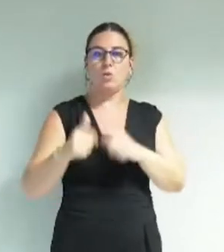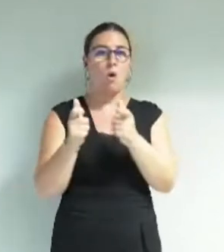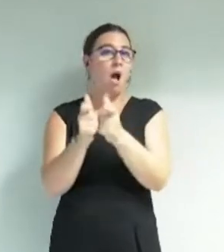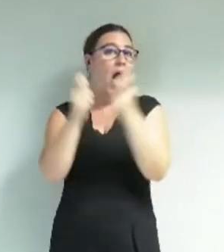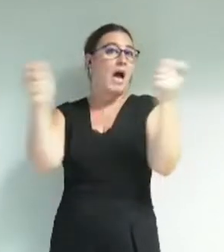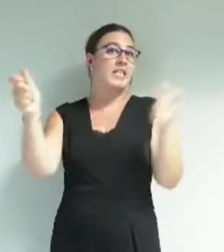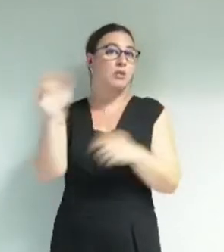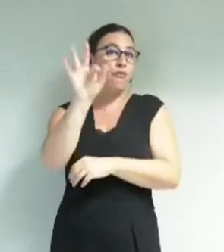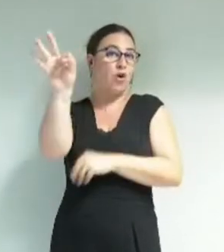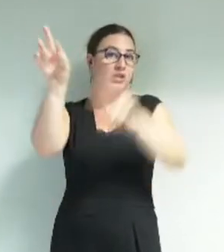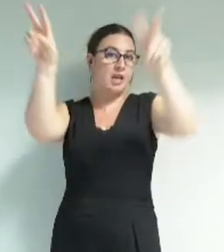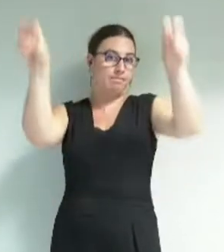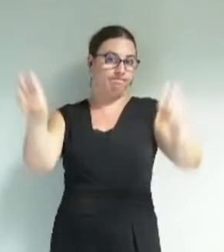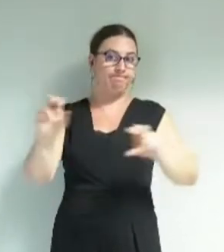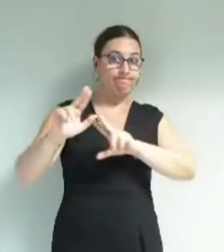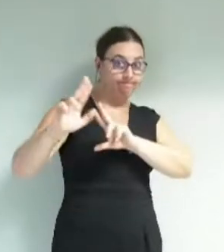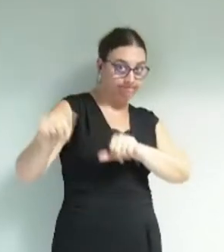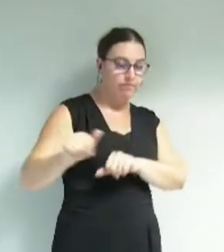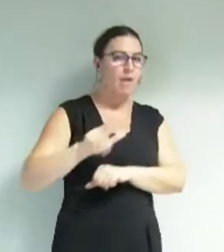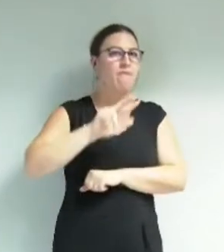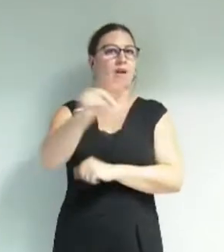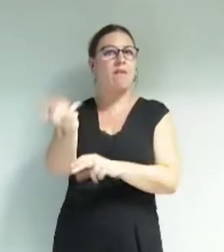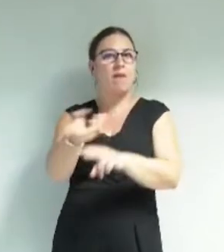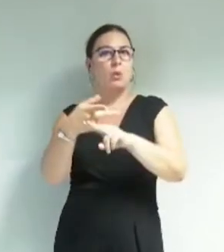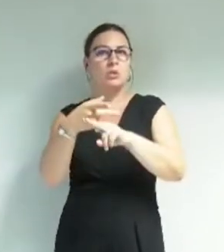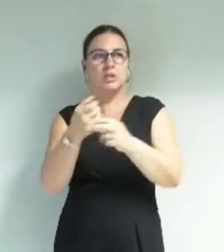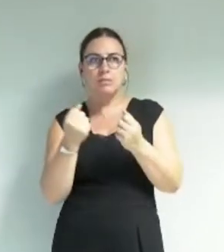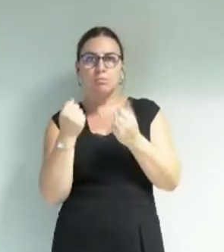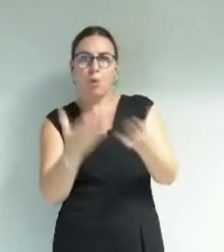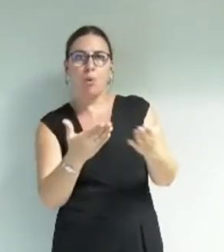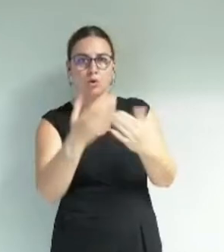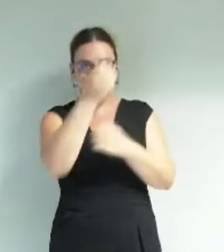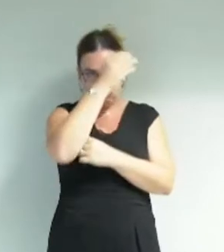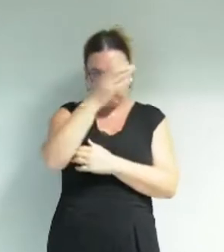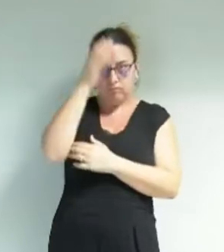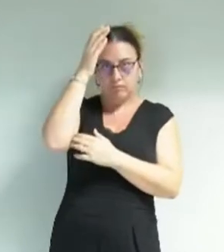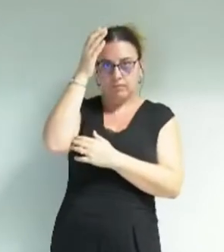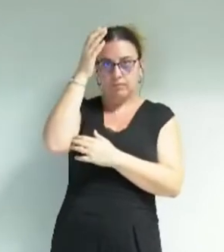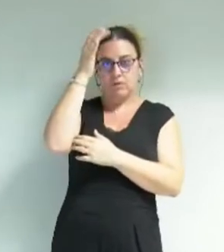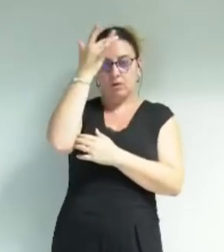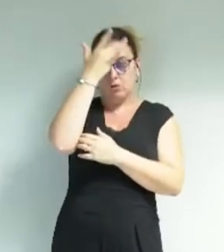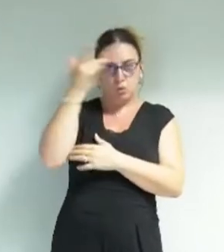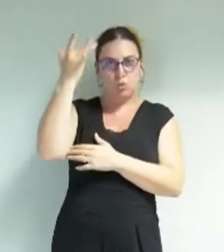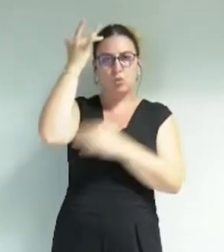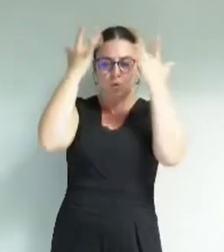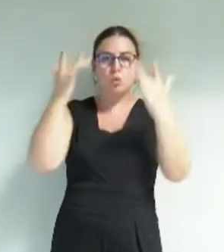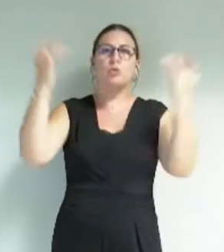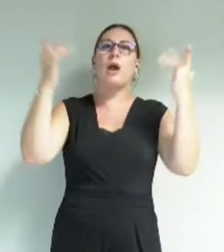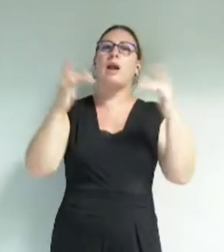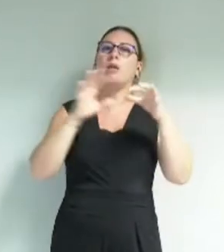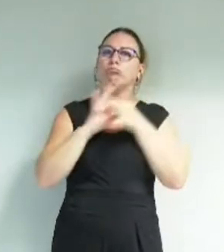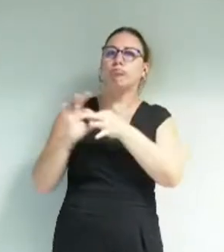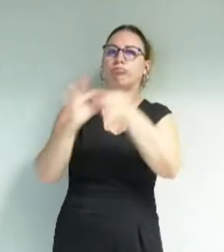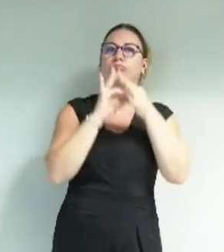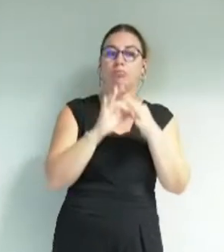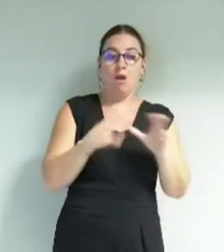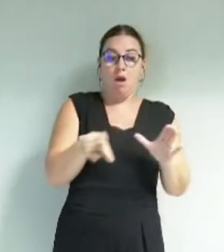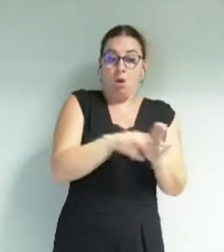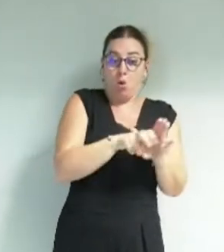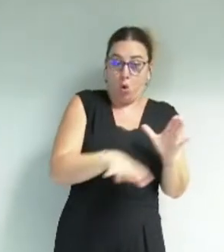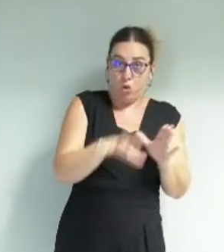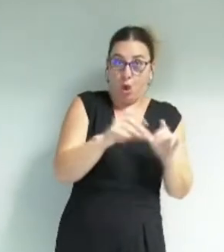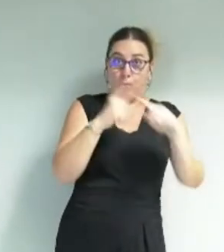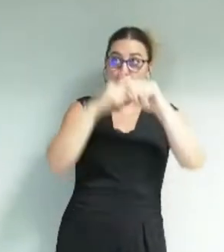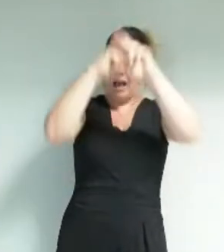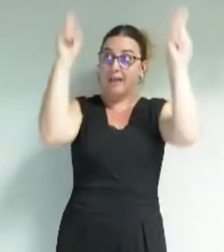restera un outil au service des projets artistiques et culturels réalisés en coopération entre des acteurs culturels locaux et